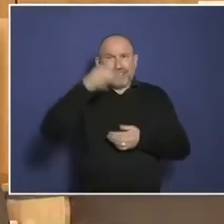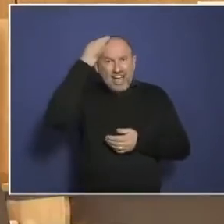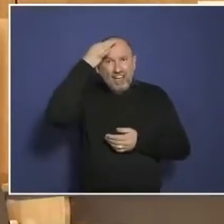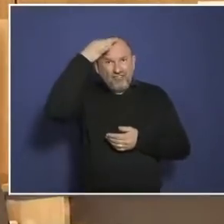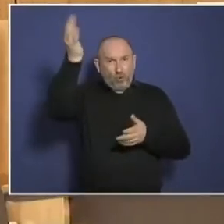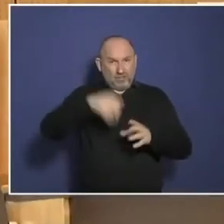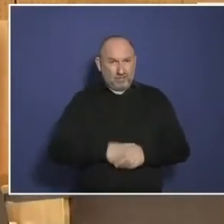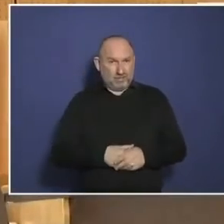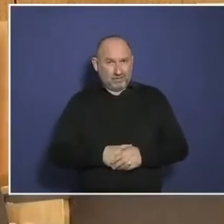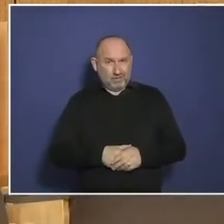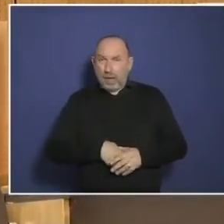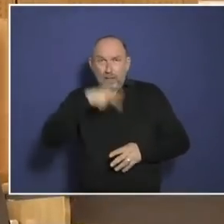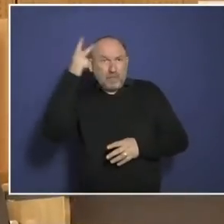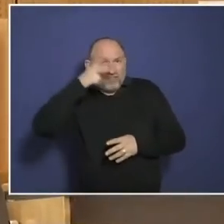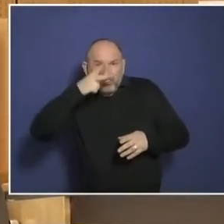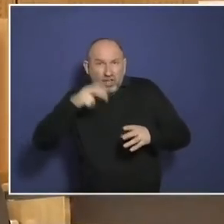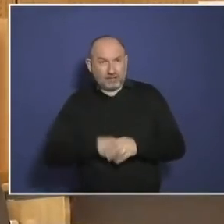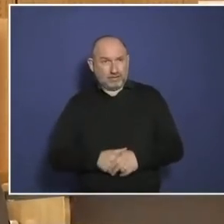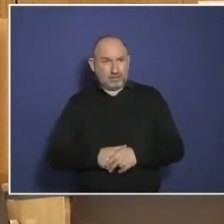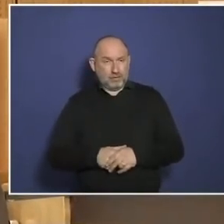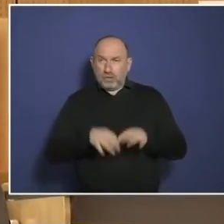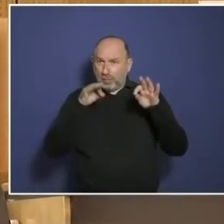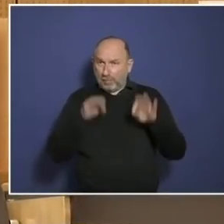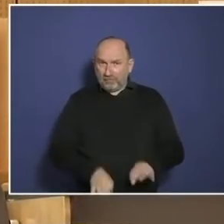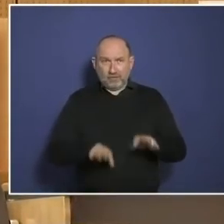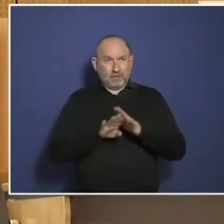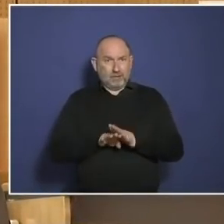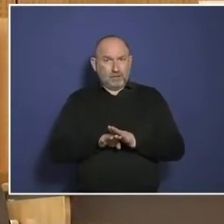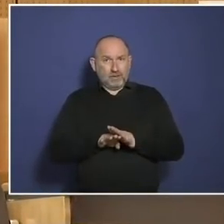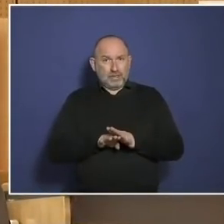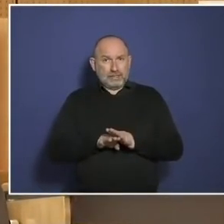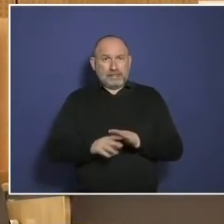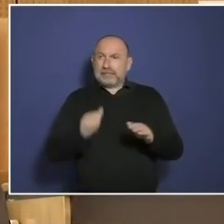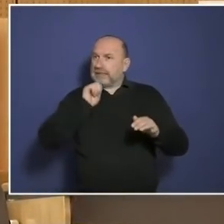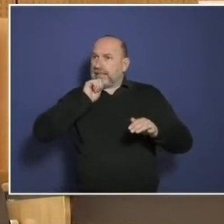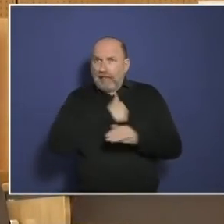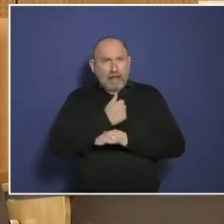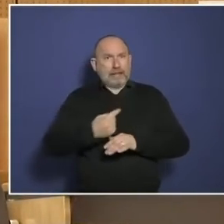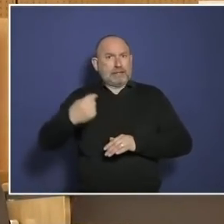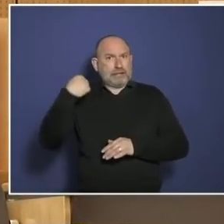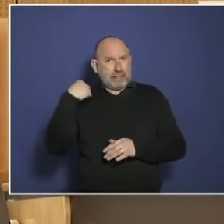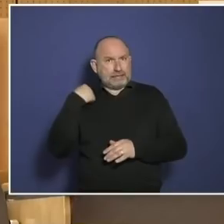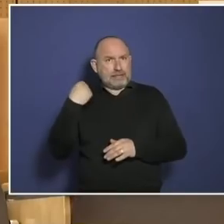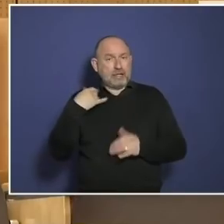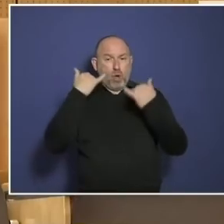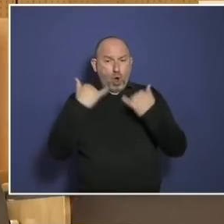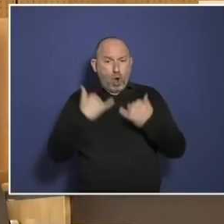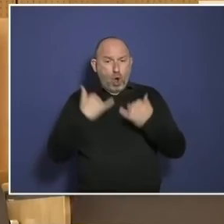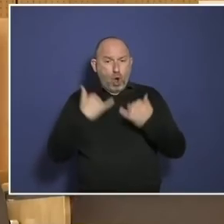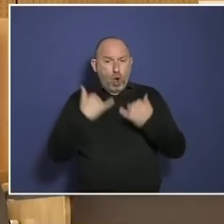missverstanden? Oder hat sich nicht doch ihre Position nach dem kategorischen Nein des Kanzlers heute verändert?